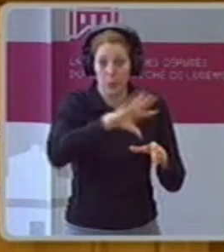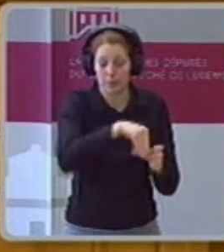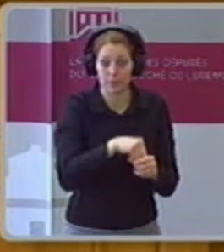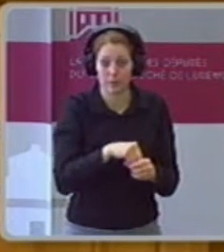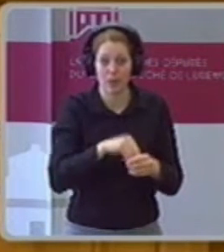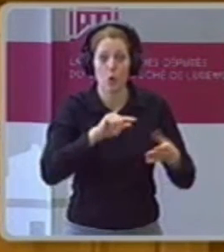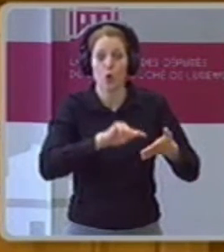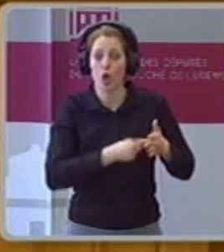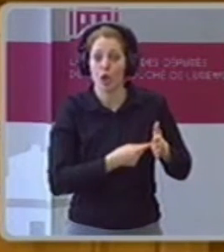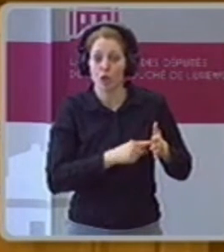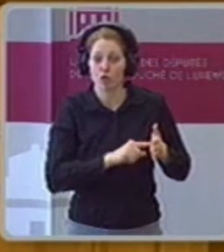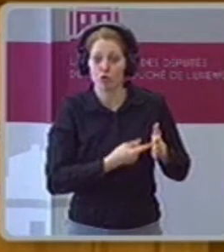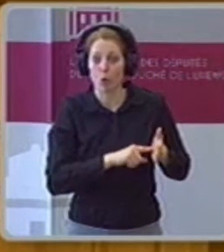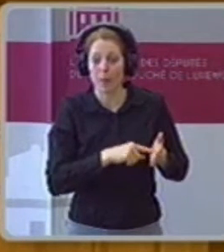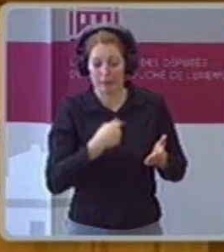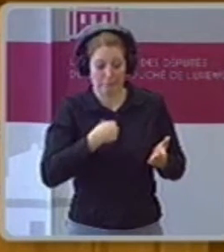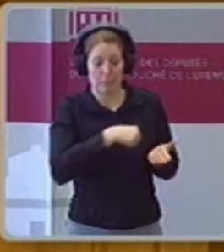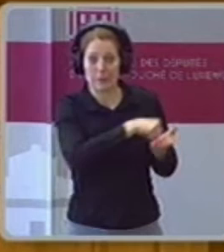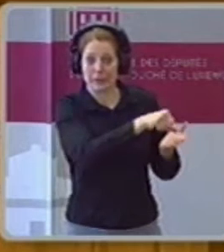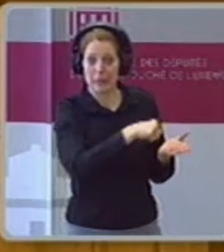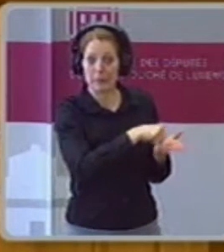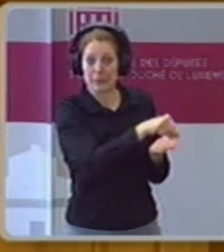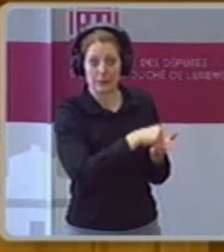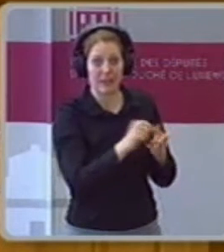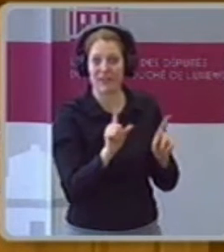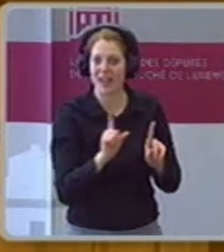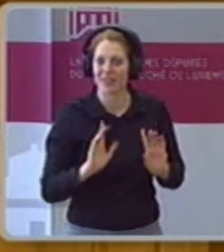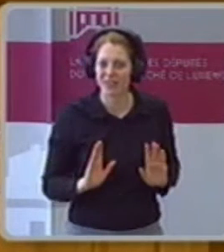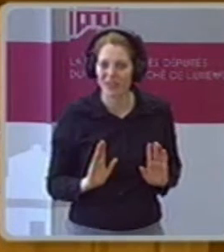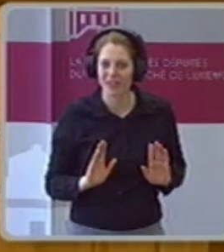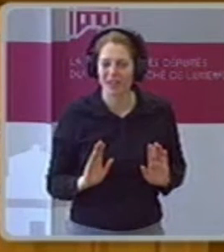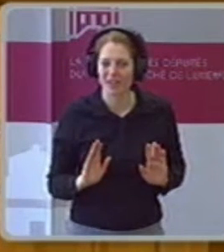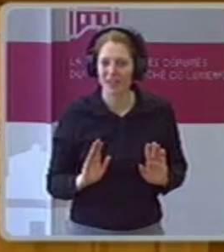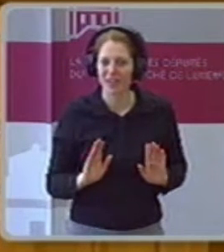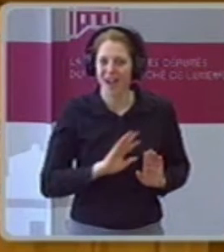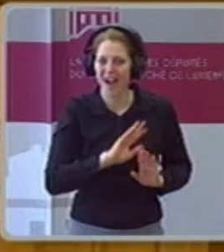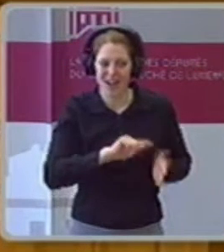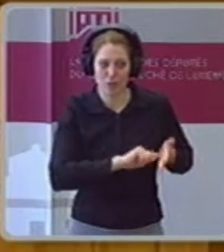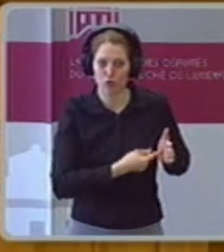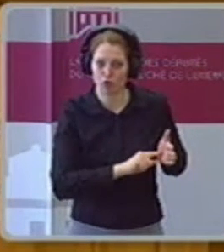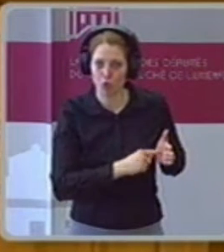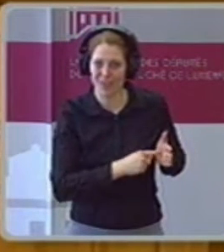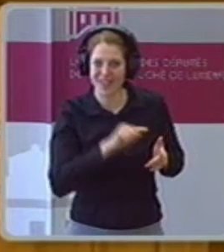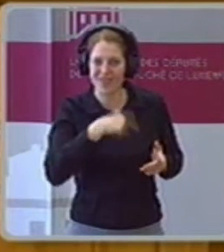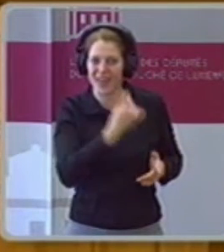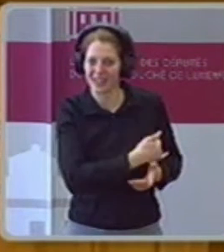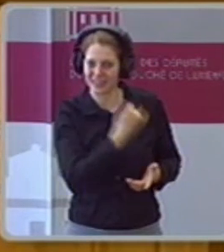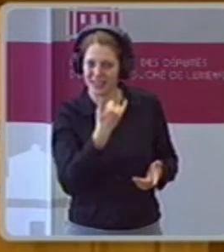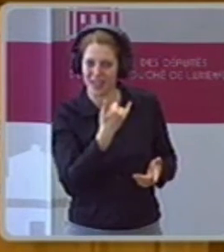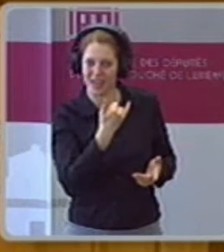sämtliche Schulden, die in den nächsten Jahren auffallen, und refinanziert wird nicht einen einzelnen Amprin zurückbezahlt.